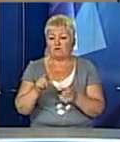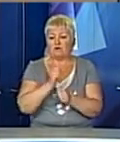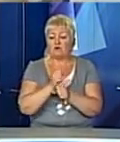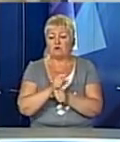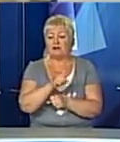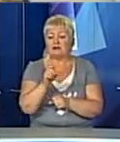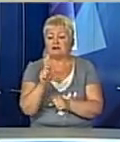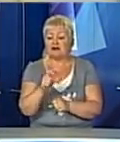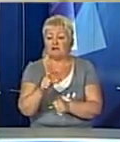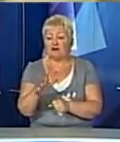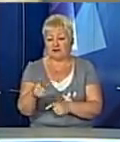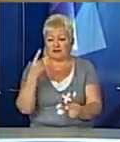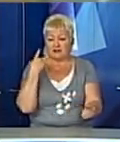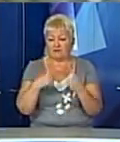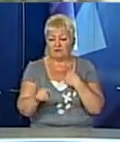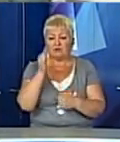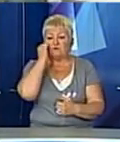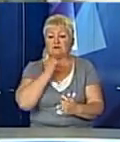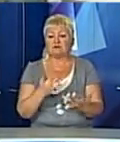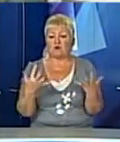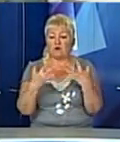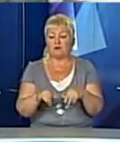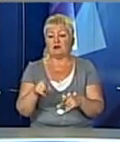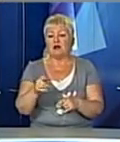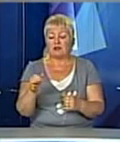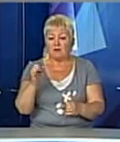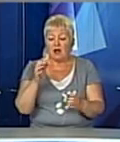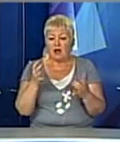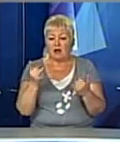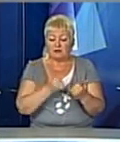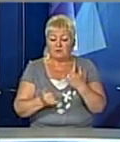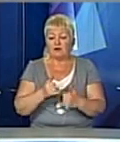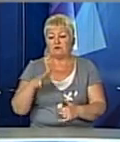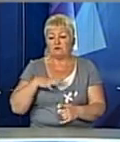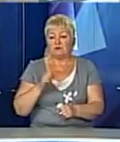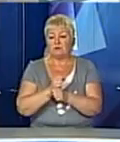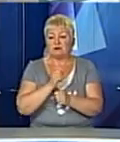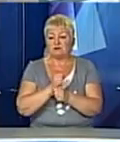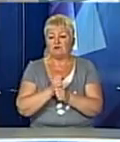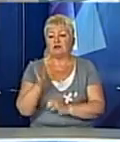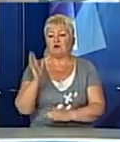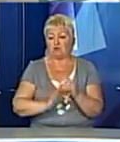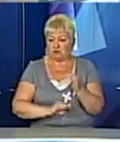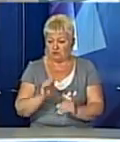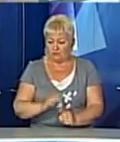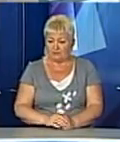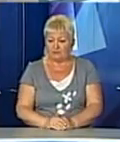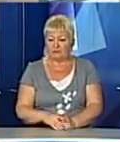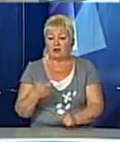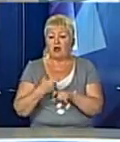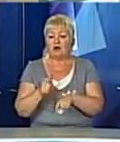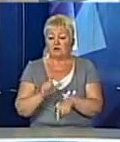лічні хвилини, на відміну від старого приладу, з яким лаборантам доводилось працювати фактично вручну. Вони дуже ефективні,